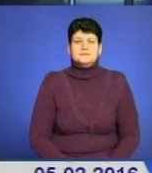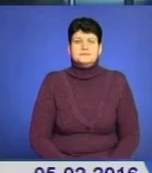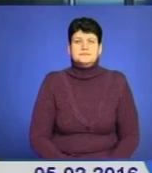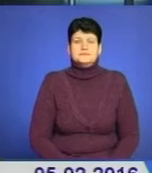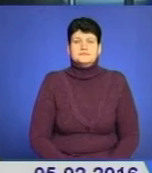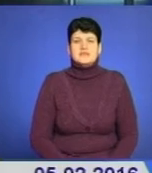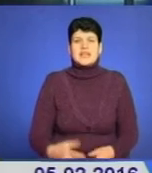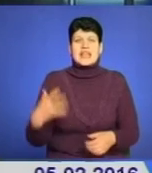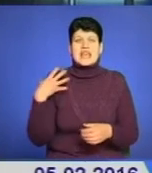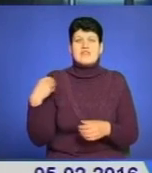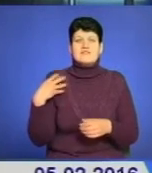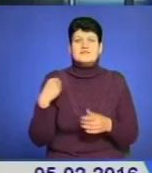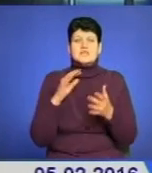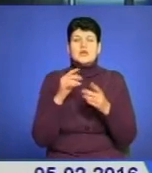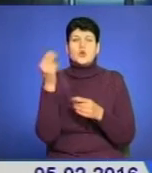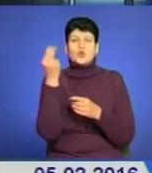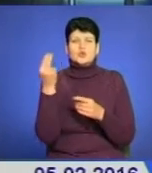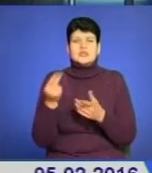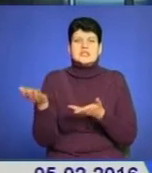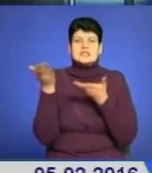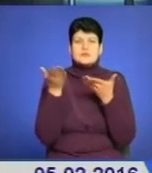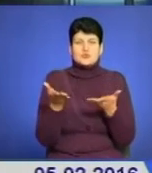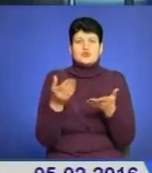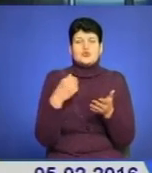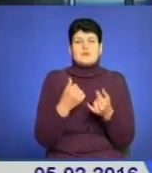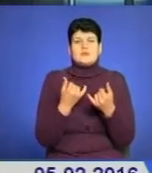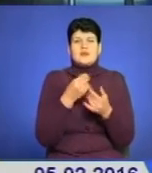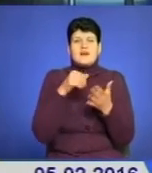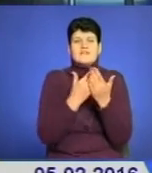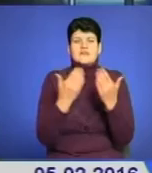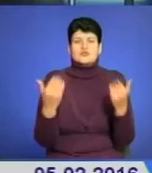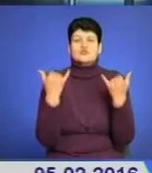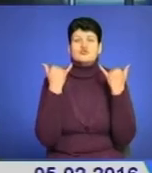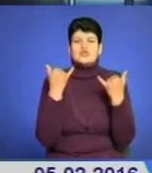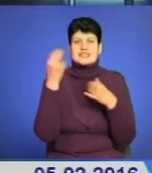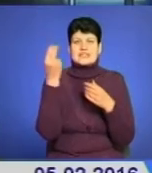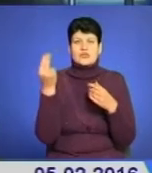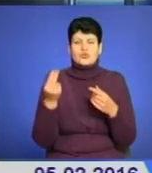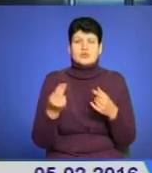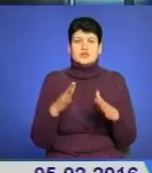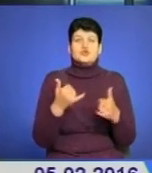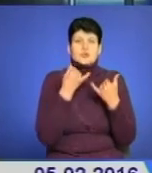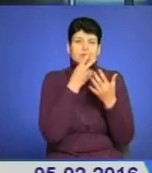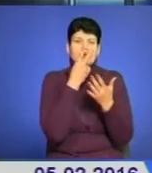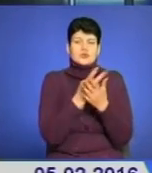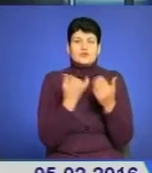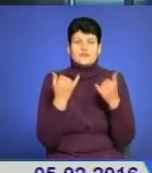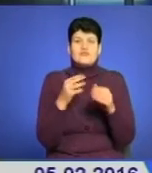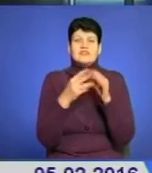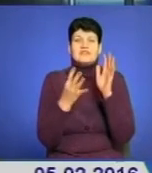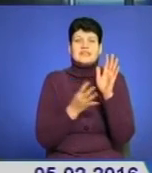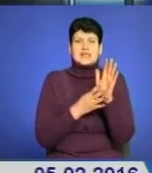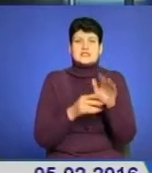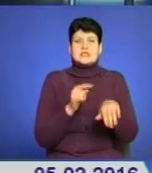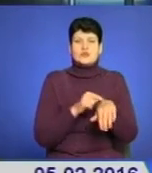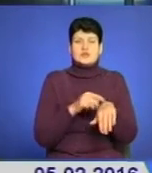Львівські художники запрошують на виставку сучасних ікон. Мистецький проект «Вихід» репрезентують сьогодні о 19-й годині у галереї